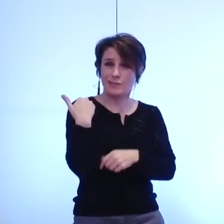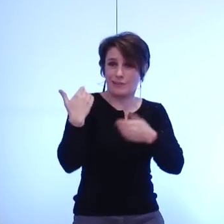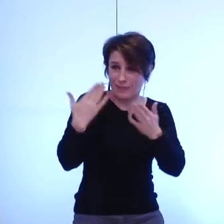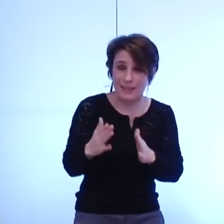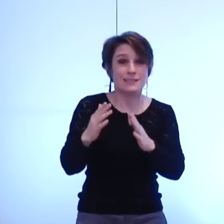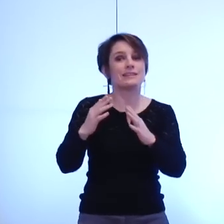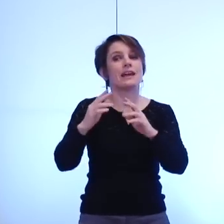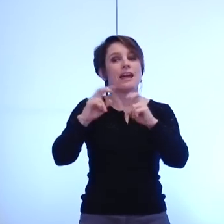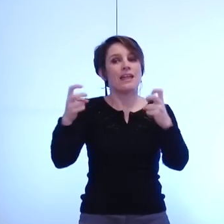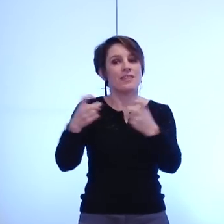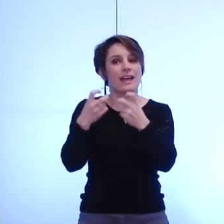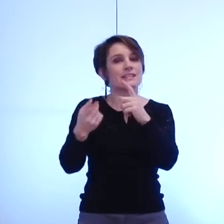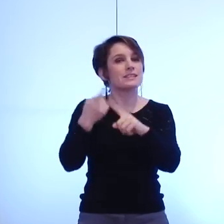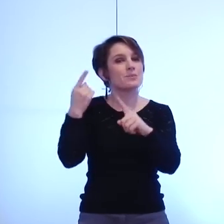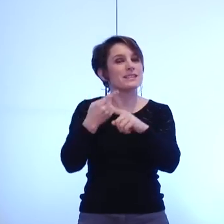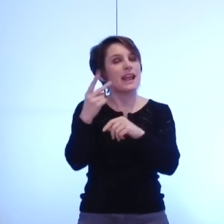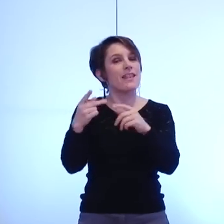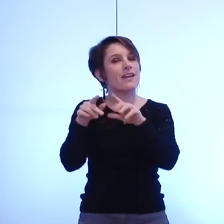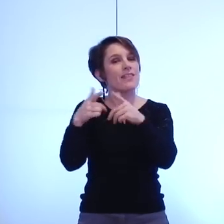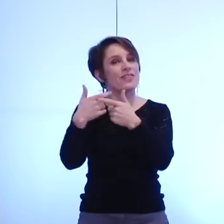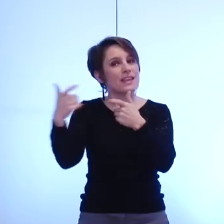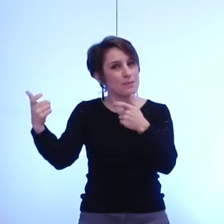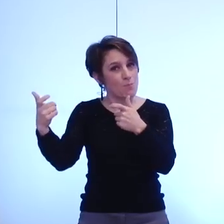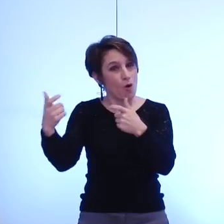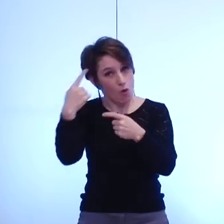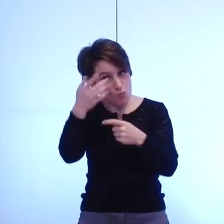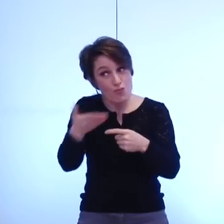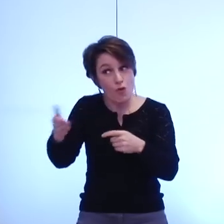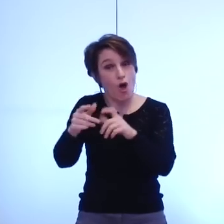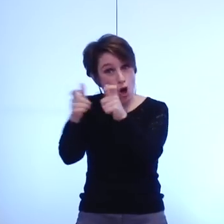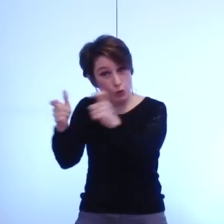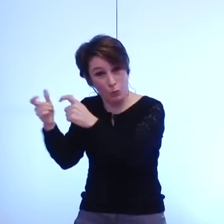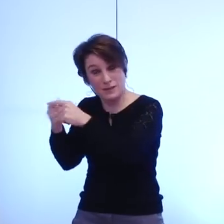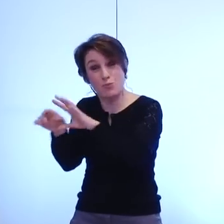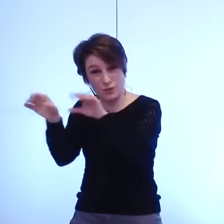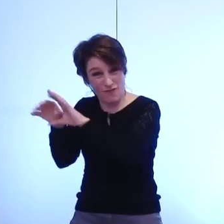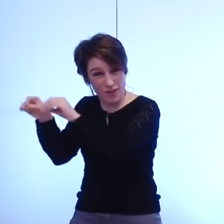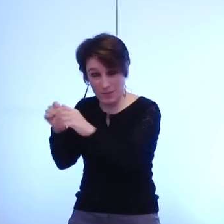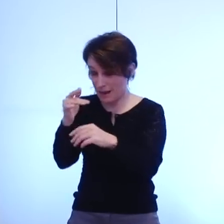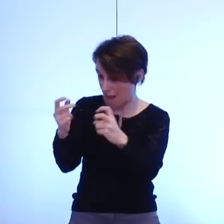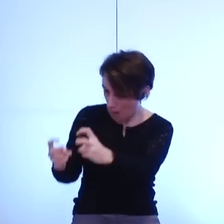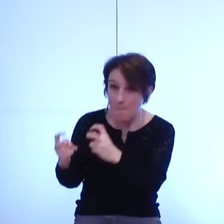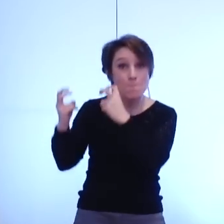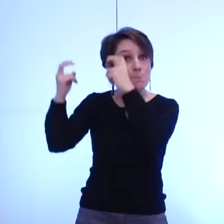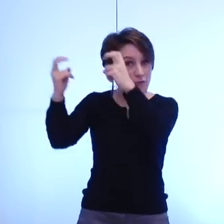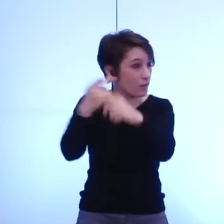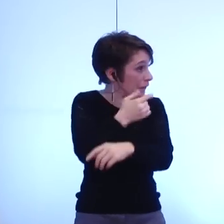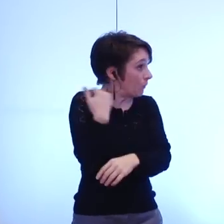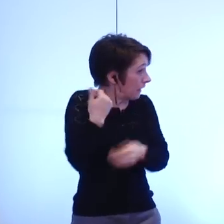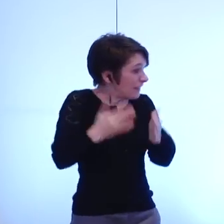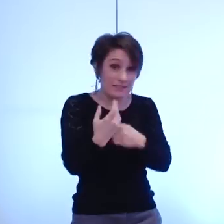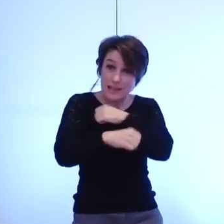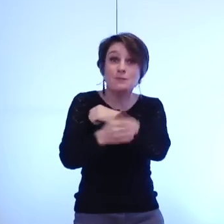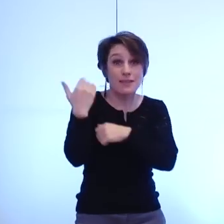'équipement qui touche les entreprises et les ménages et vous ne l'avez pas fait à moitié parce que vous l'avez